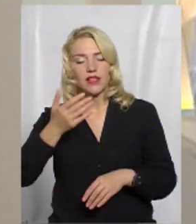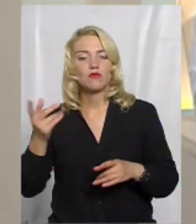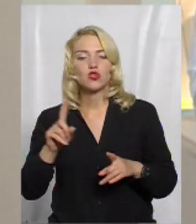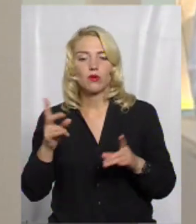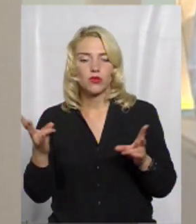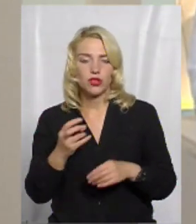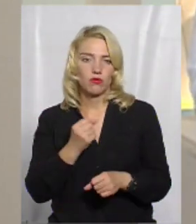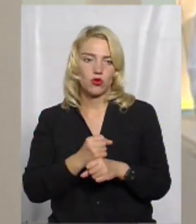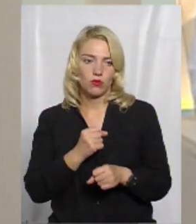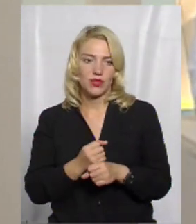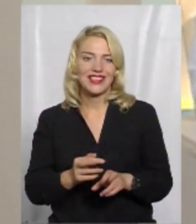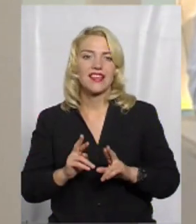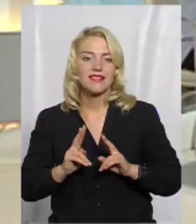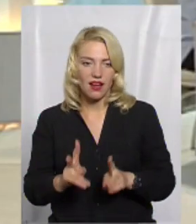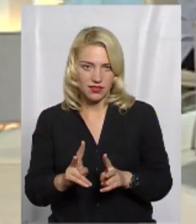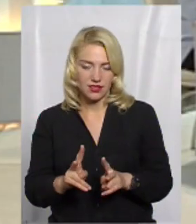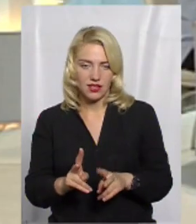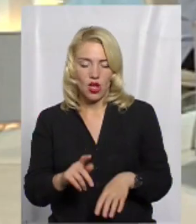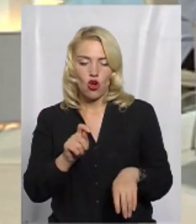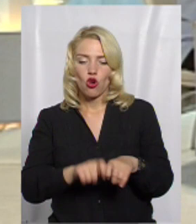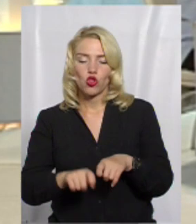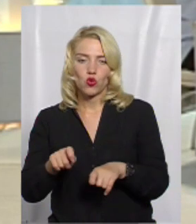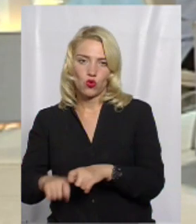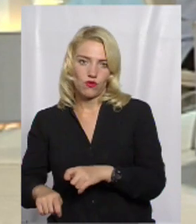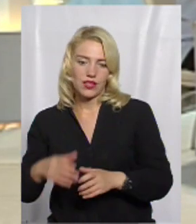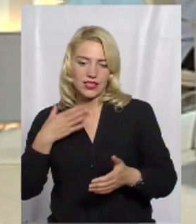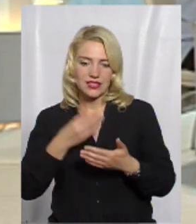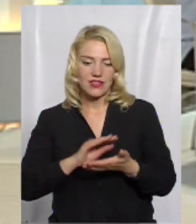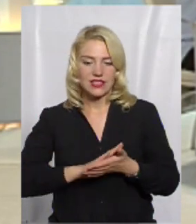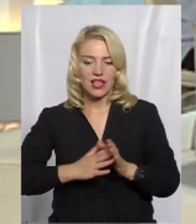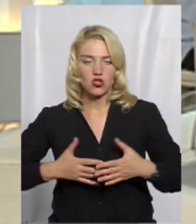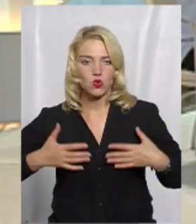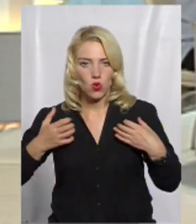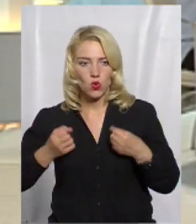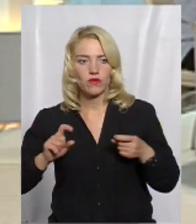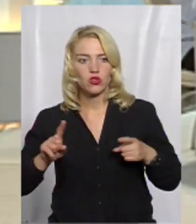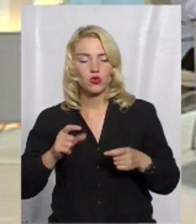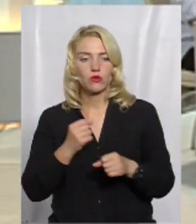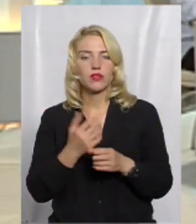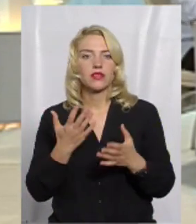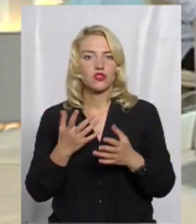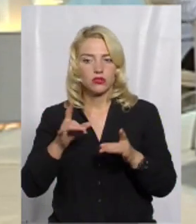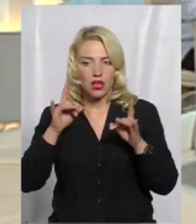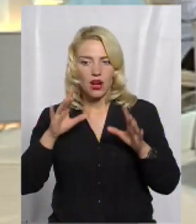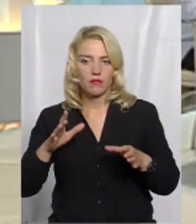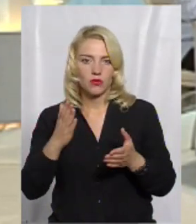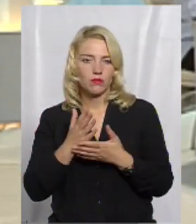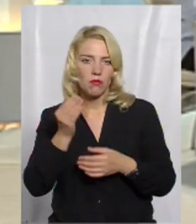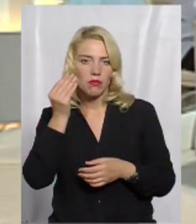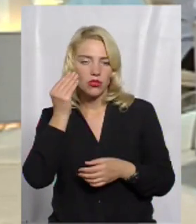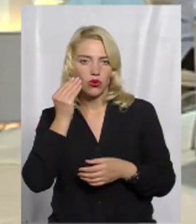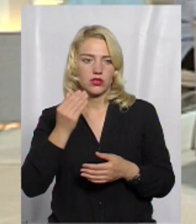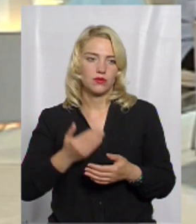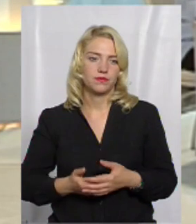потрібно робити, як контролювати свій стан здоров'я і що робити, якщо раптом є які підозри.